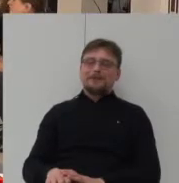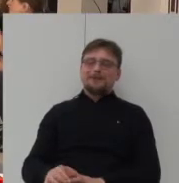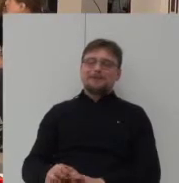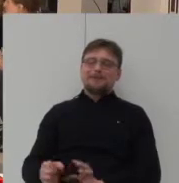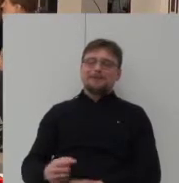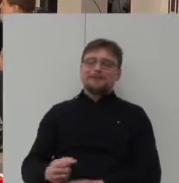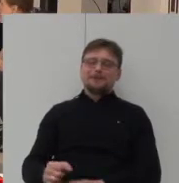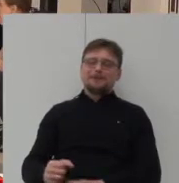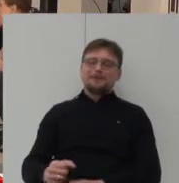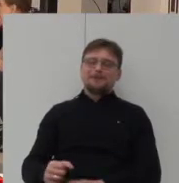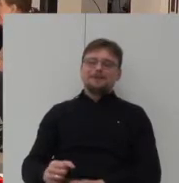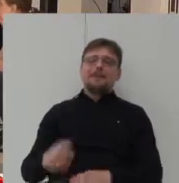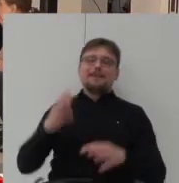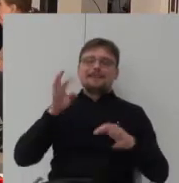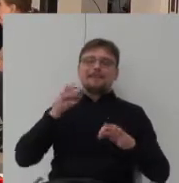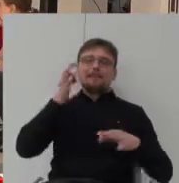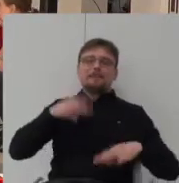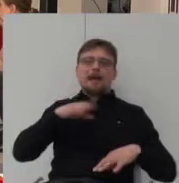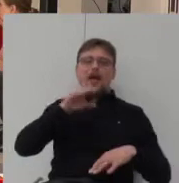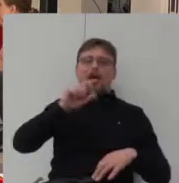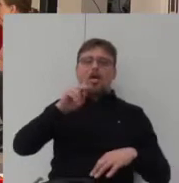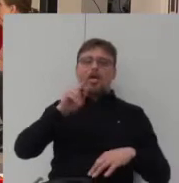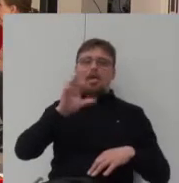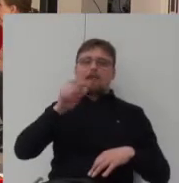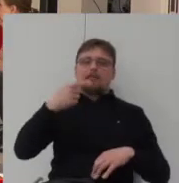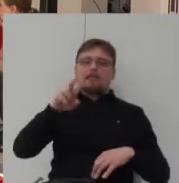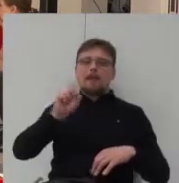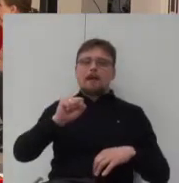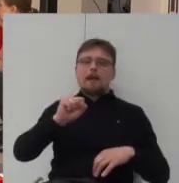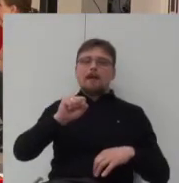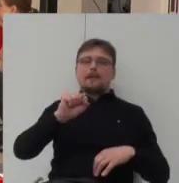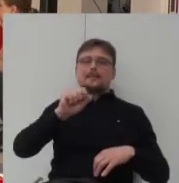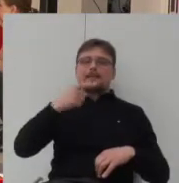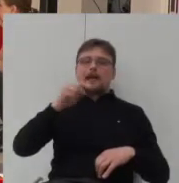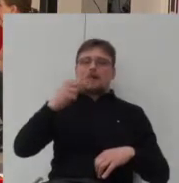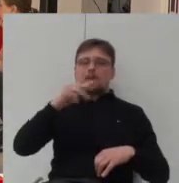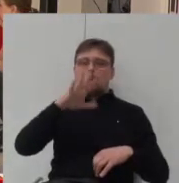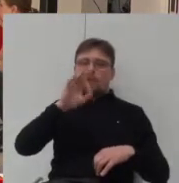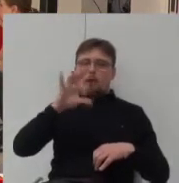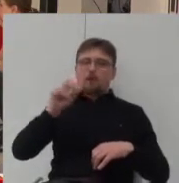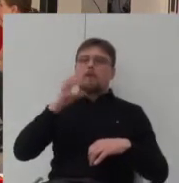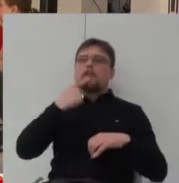Panią Aleksandrę Daniłoś, która opowiada w wpływie regulacji prawnych na jakość osiedli mieszkaniowych w Polsce.